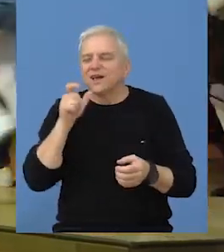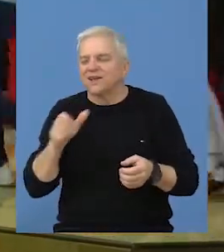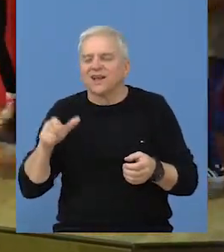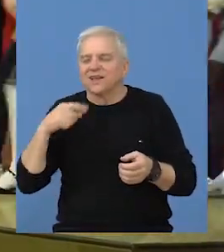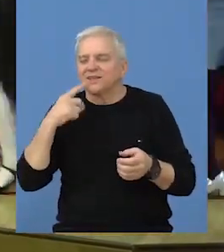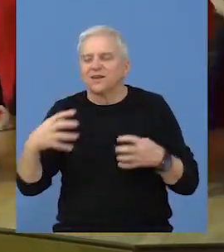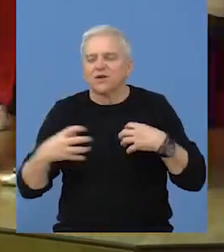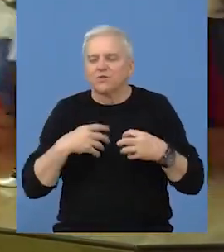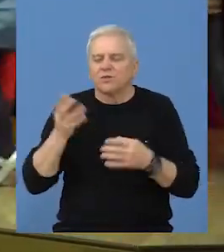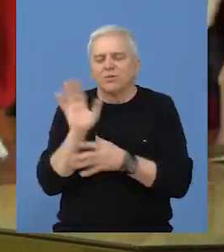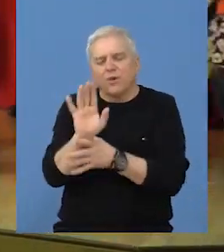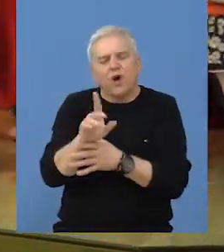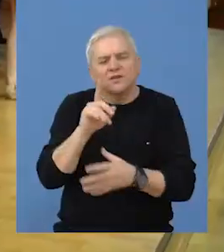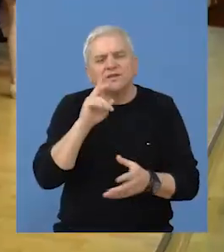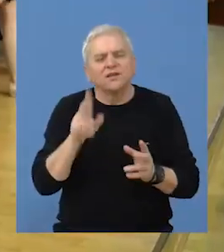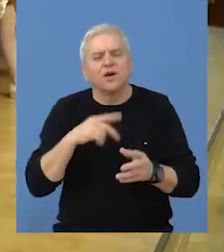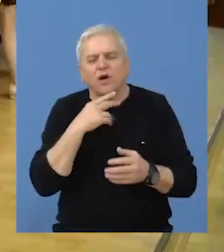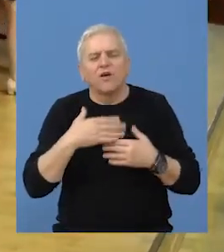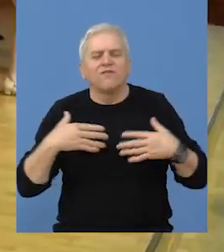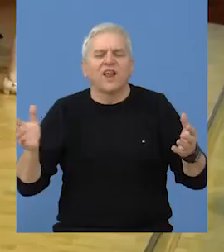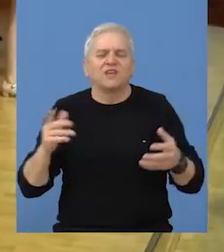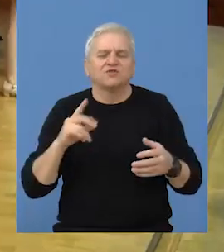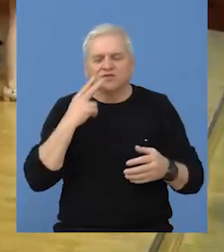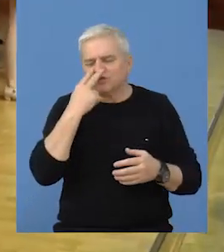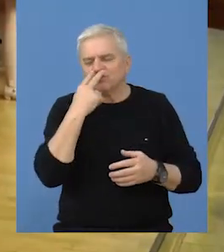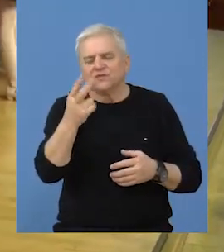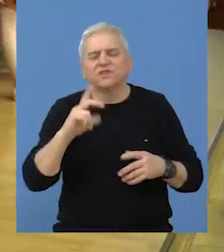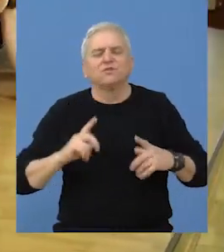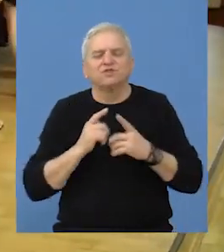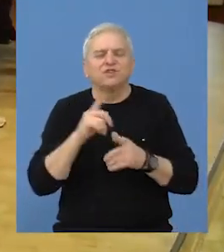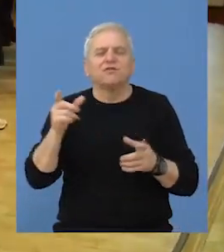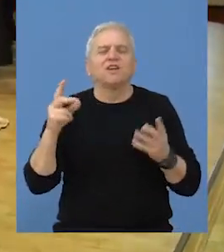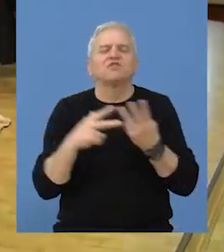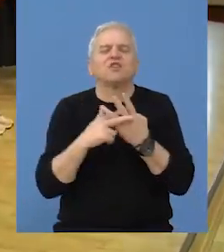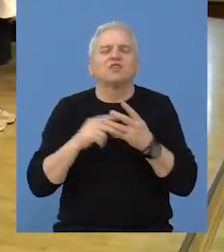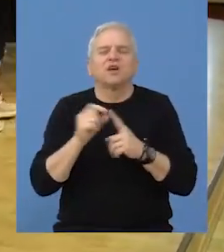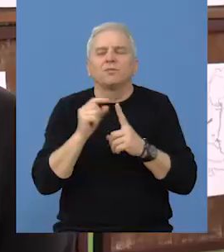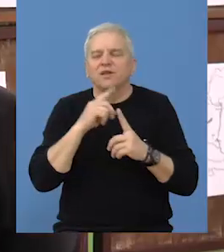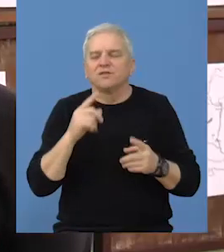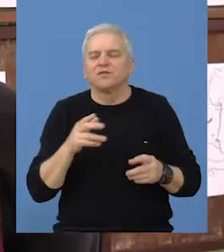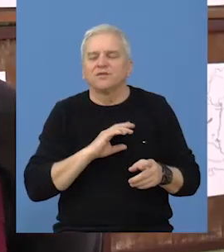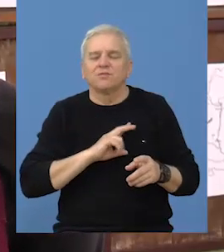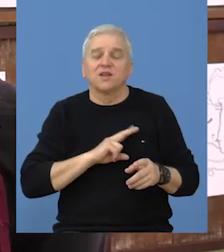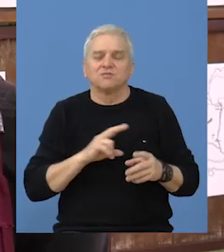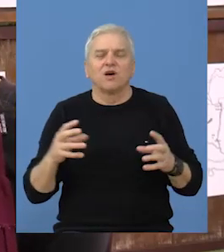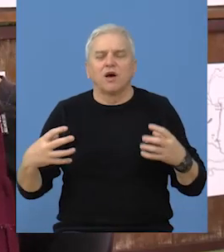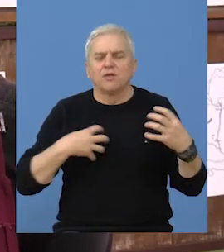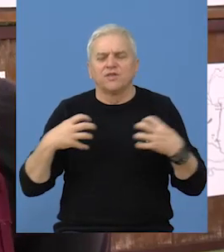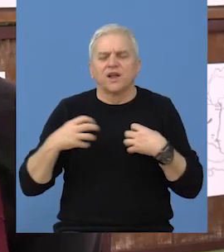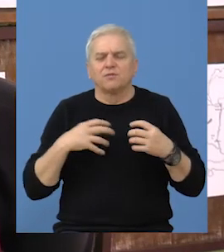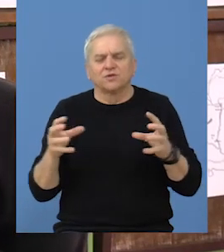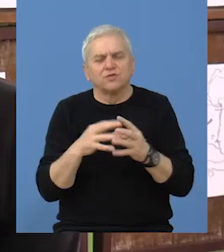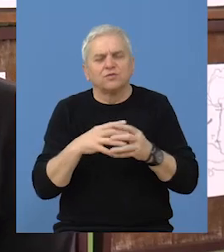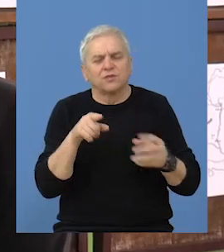recitacije i dramske prikaze koji veličaju život, delo i lik Šandora Petefija. Mi smo imali dramsku sekciju